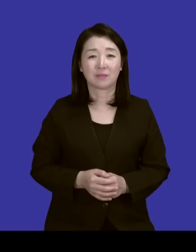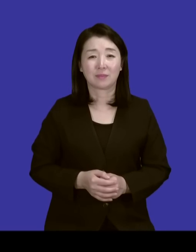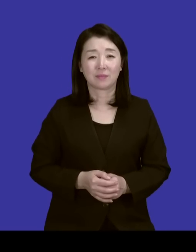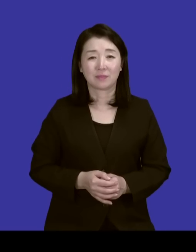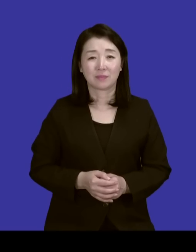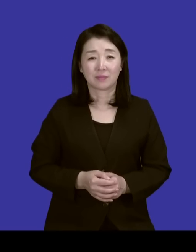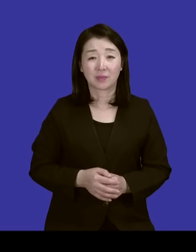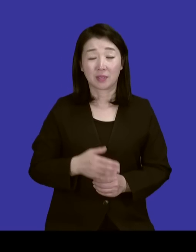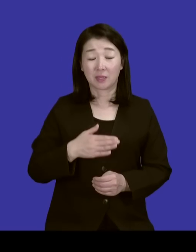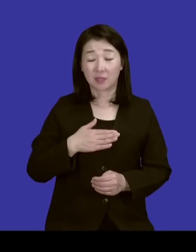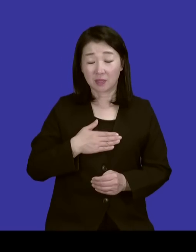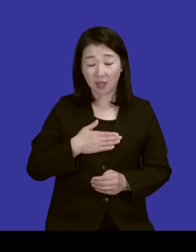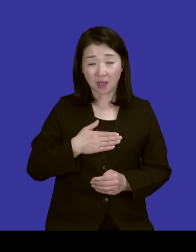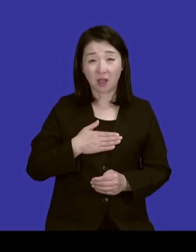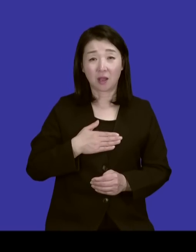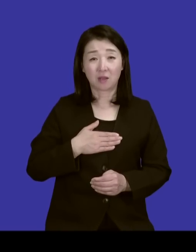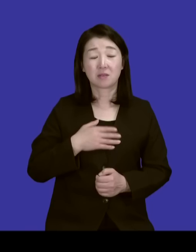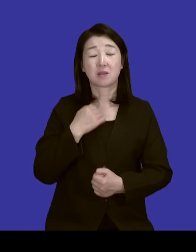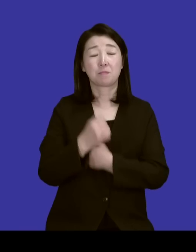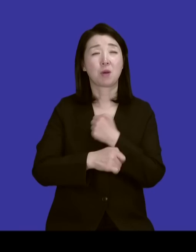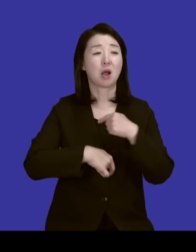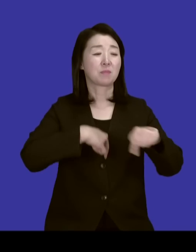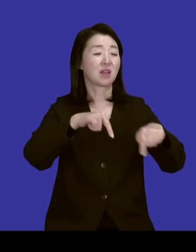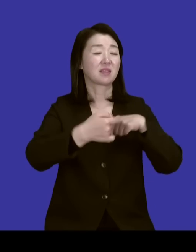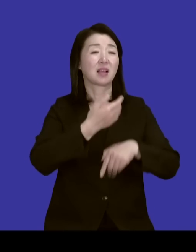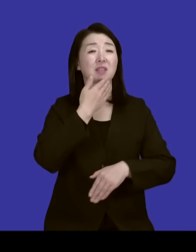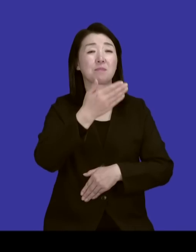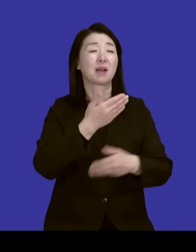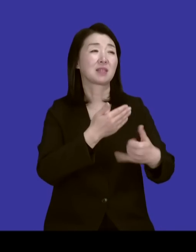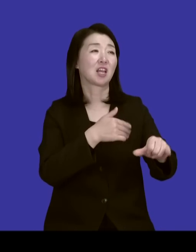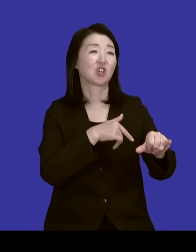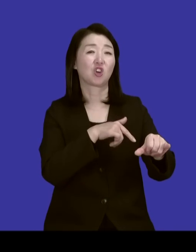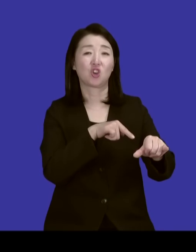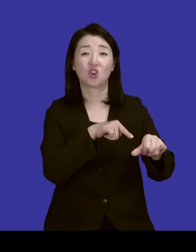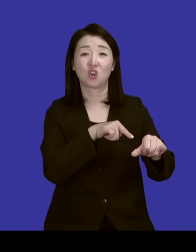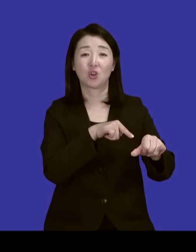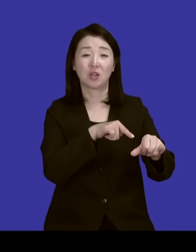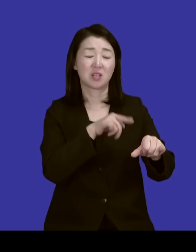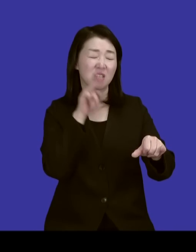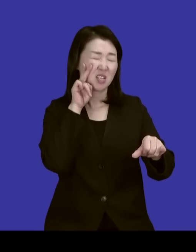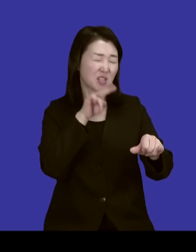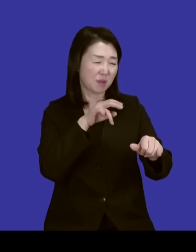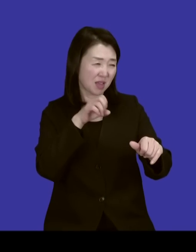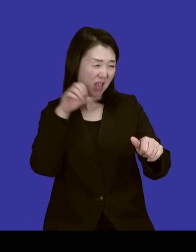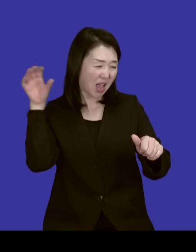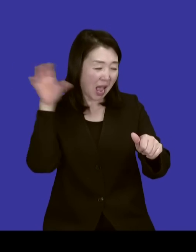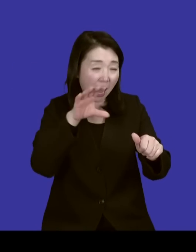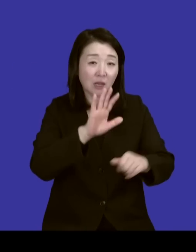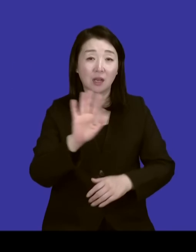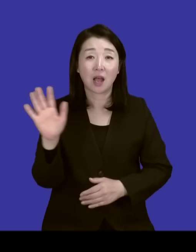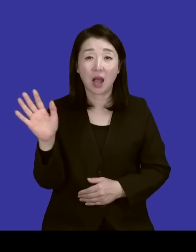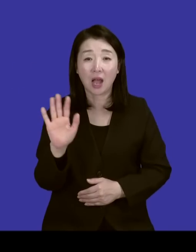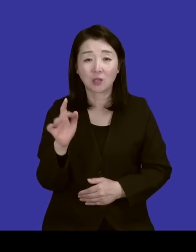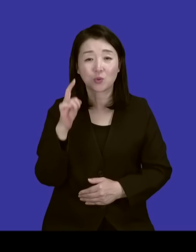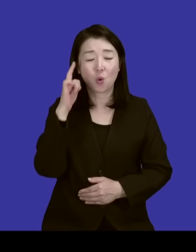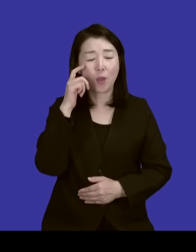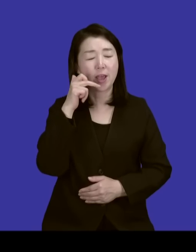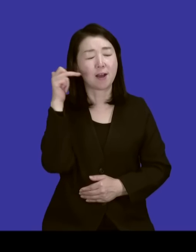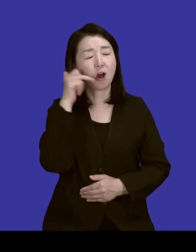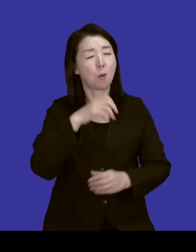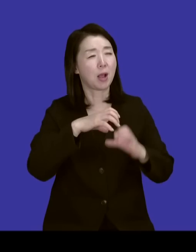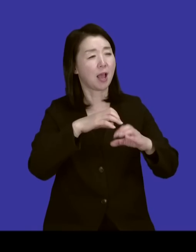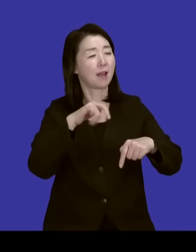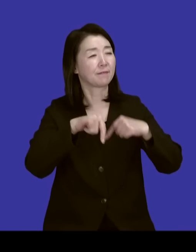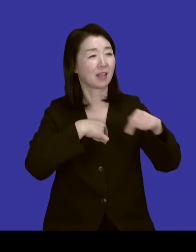이제 내가 마음대로 다스릴 수 있는 애들이니까 그렇죠 그렇죠. 그렇게 뭐 심하게 폭발까지 할 필요는 없고 엄하게 다스리는 거죠.